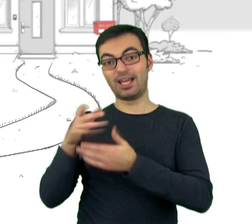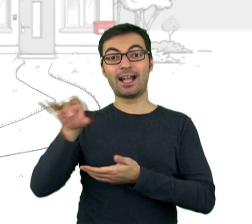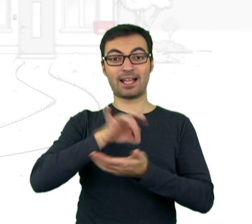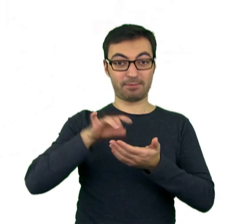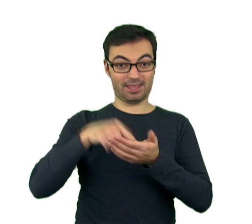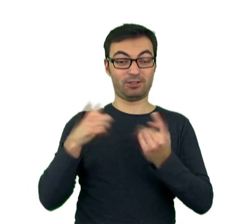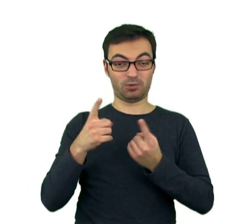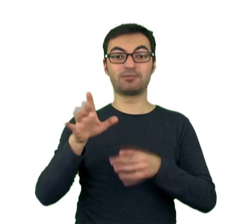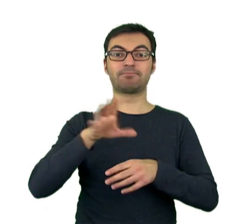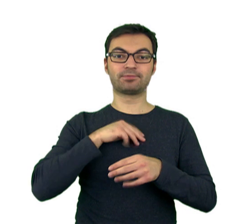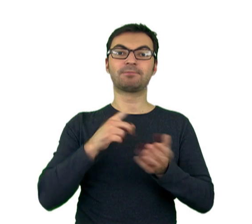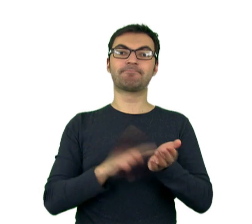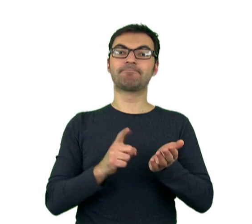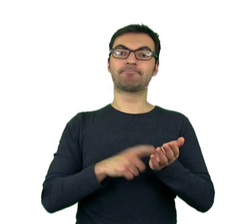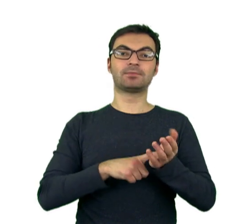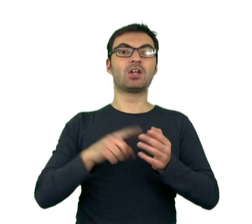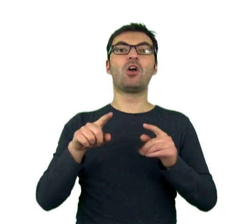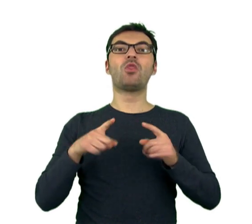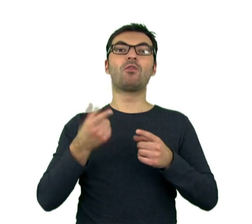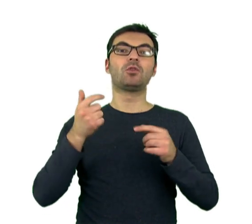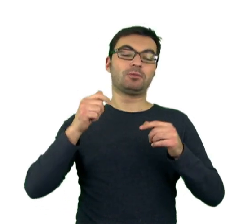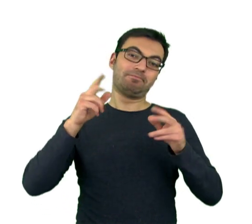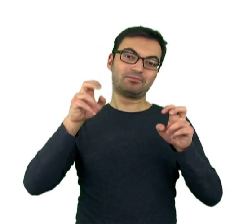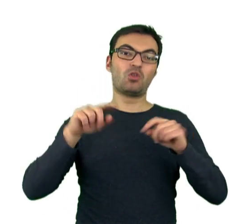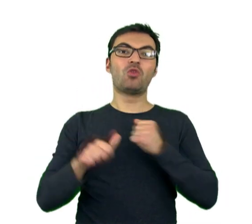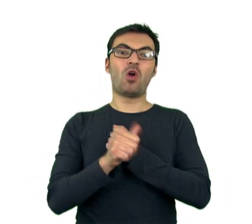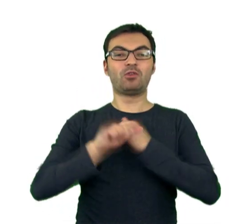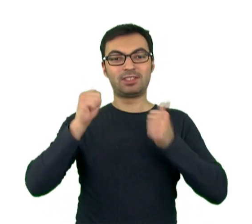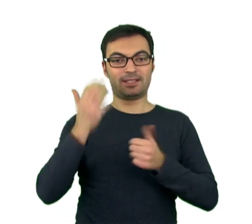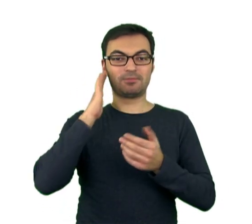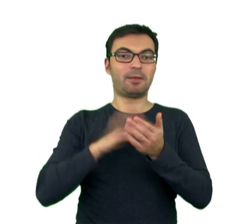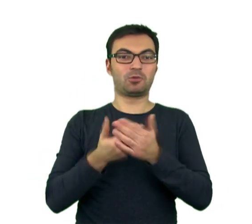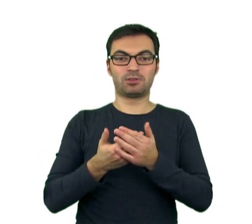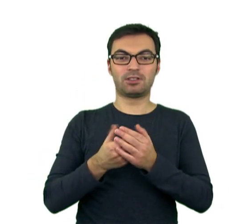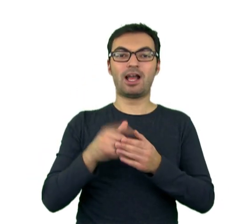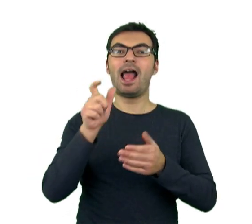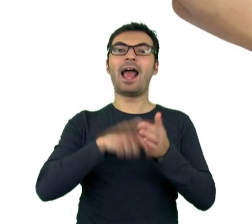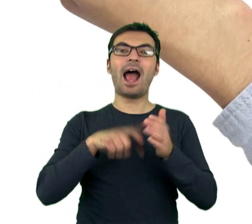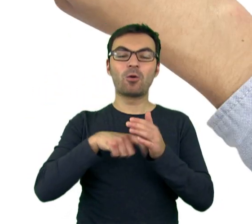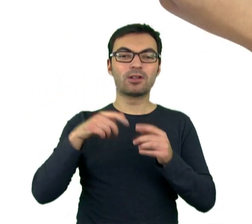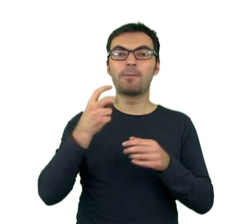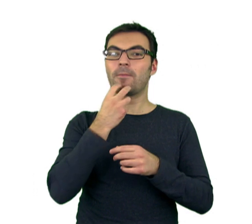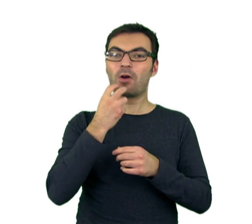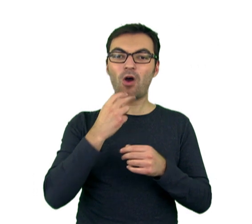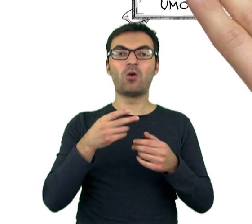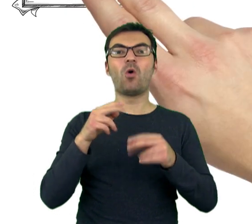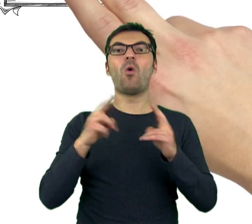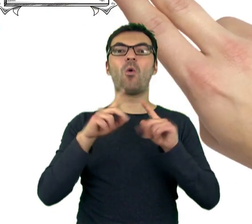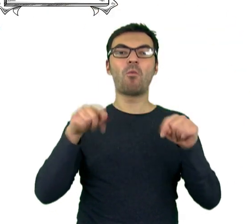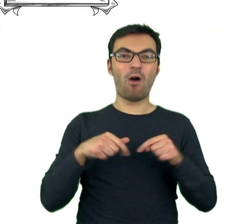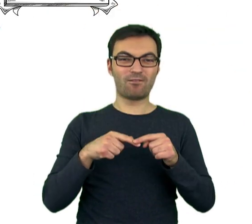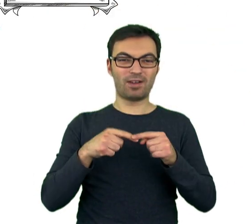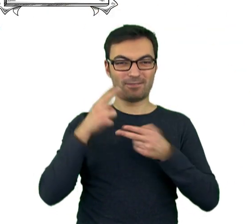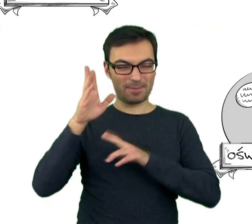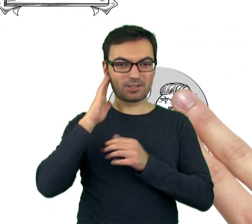zamieszkujesz. Gmina może w takiej sytuacji wymagać dowodów stałego zamieszkania w danej miejscowości, np. rachunków za prąd, umowy najmu